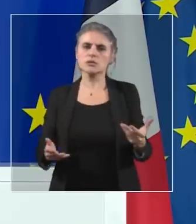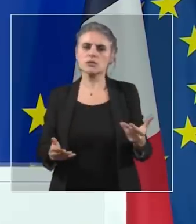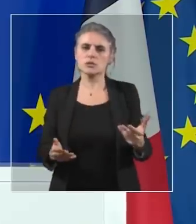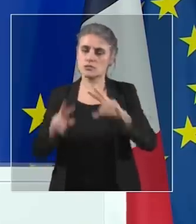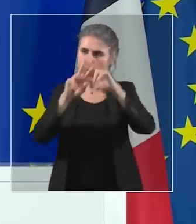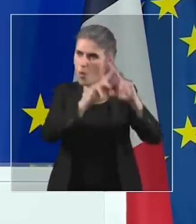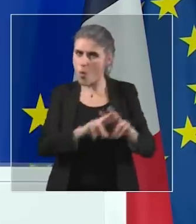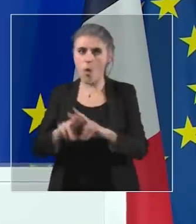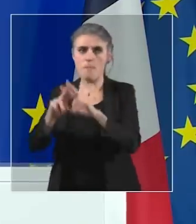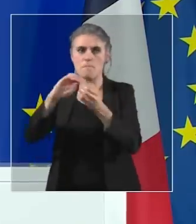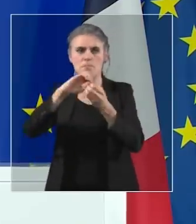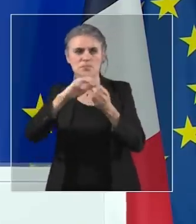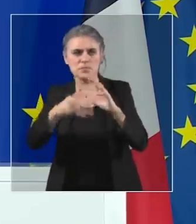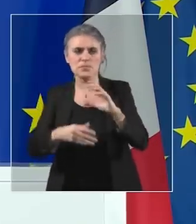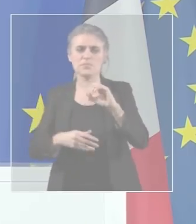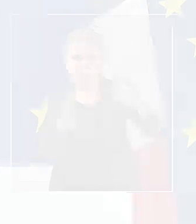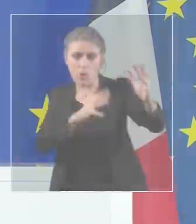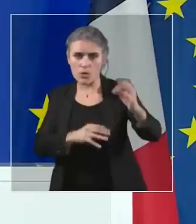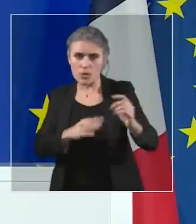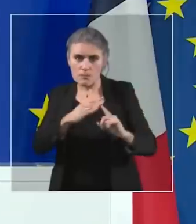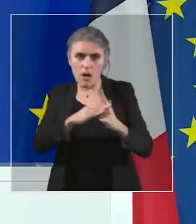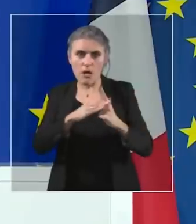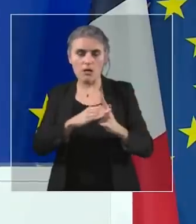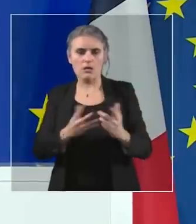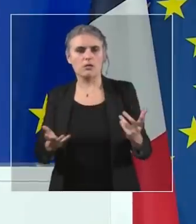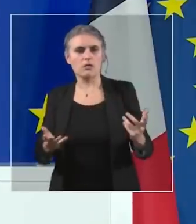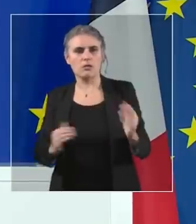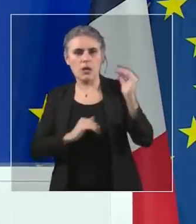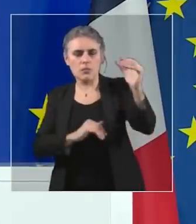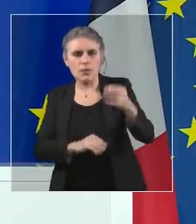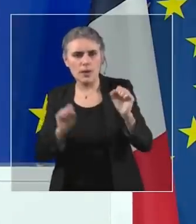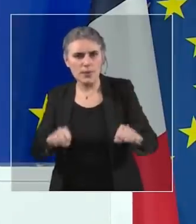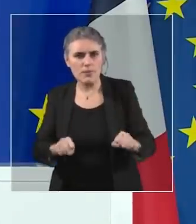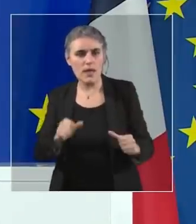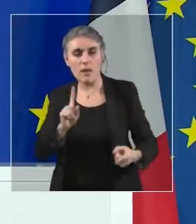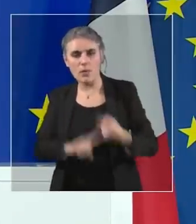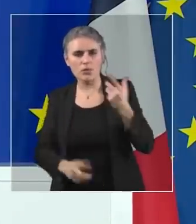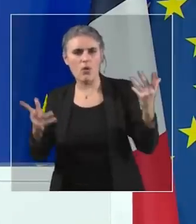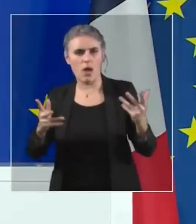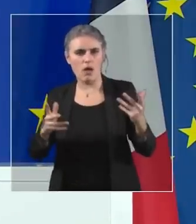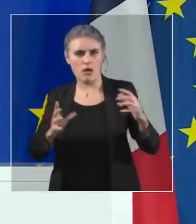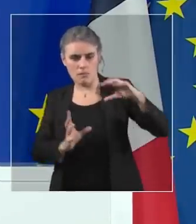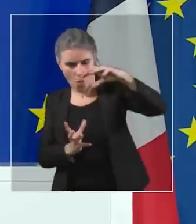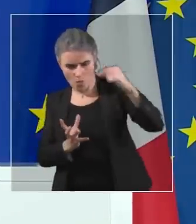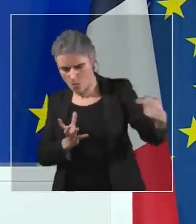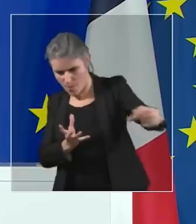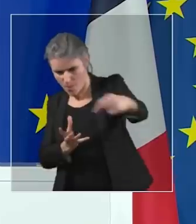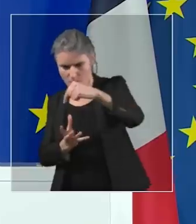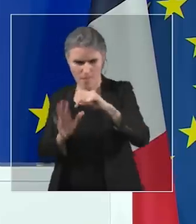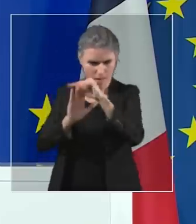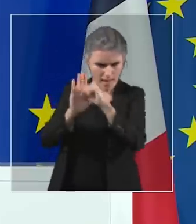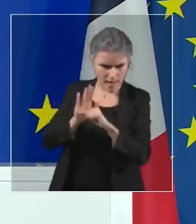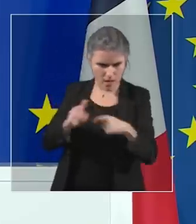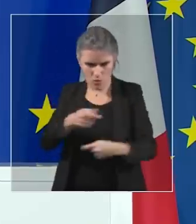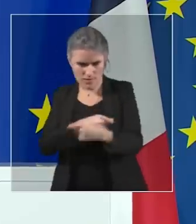Europe du numérique, en tout cas à la parachevée. Il nous faut regarder les règles de cette compétition internationale pour y arriver. Elles sont simples